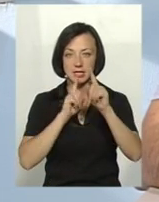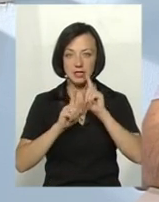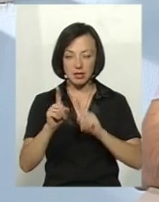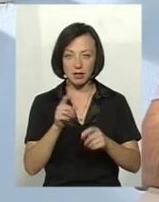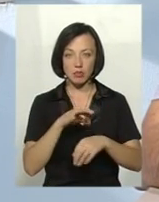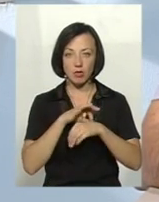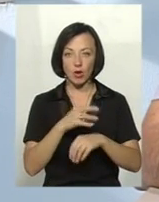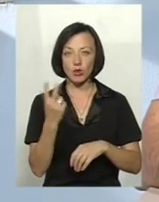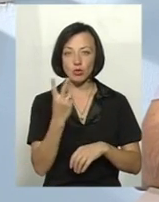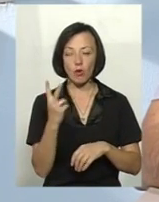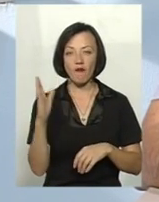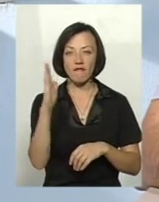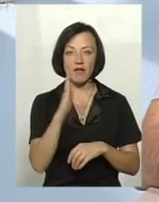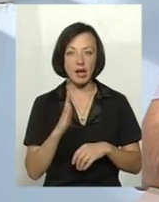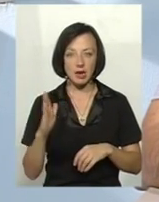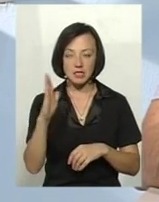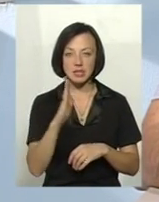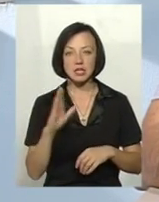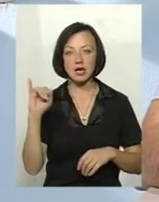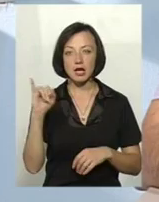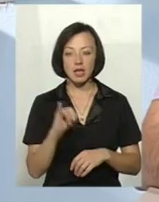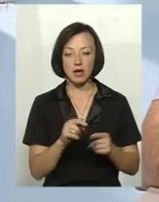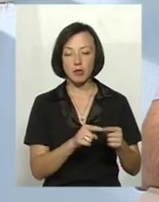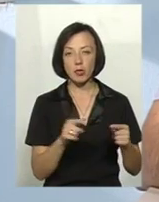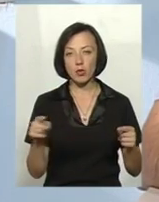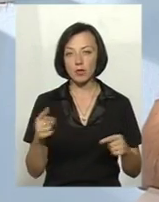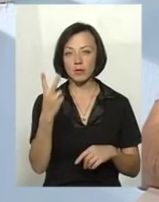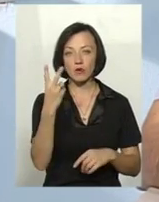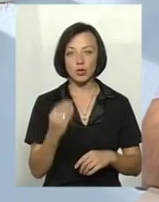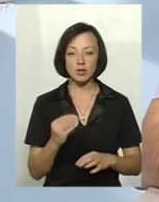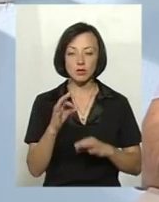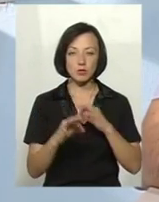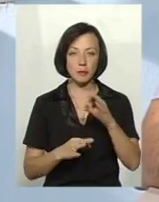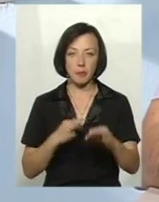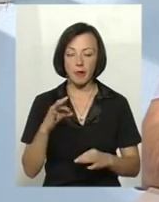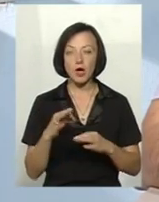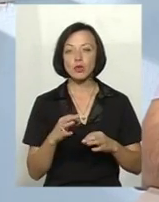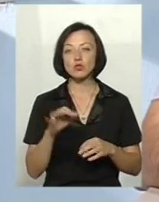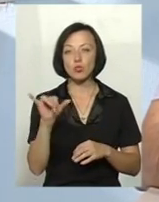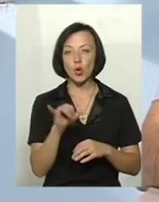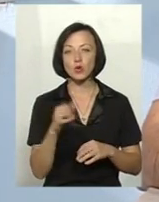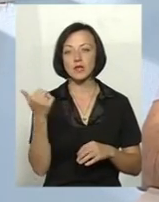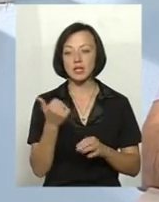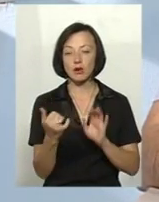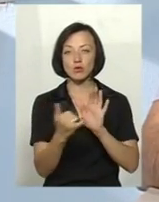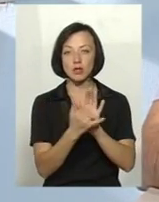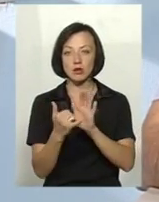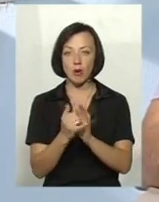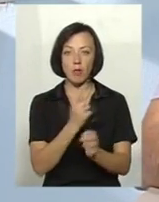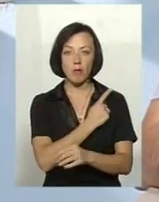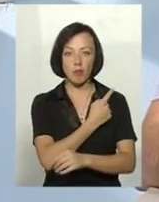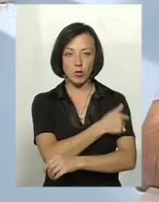комісії 2 вересня. І протягом двох діб, з суботу, неділю, виставляли ці пости. Дещо їх